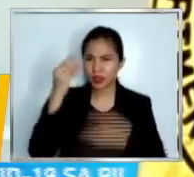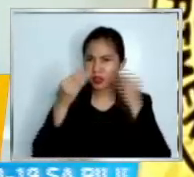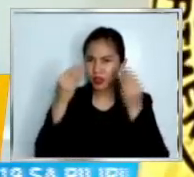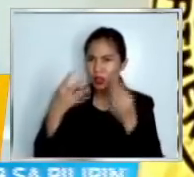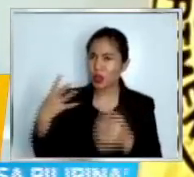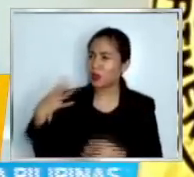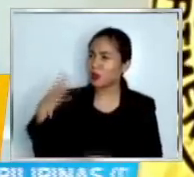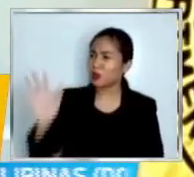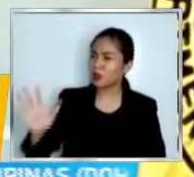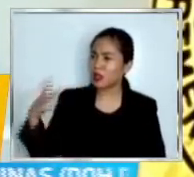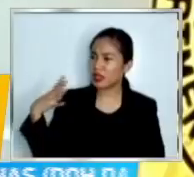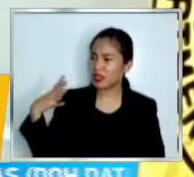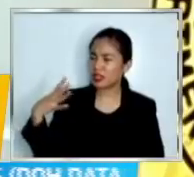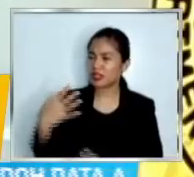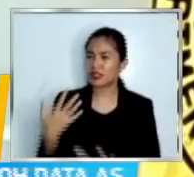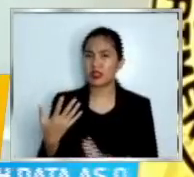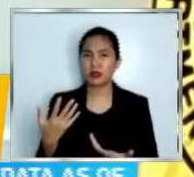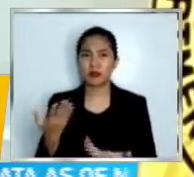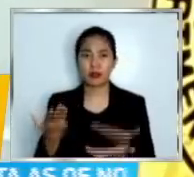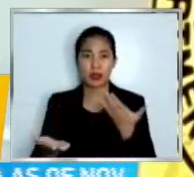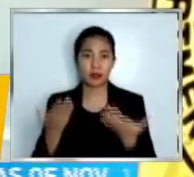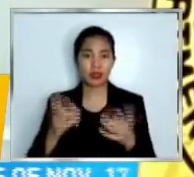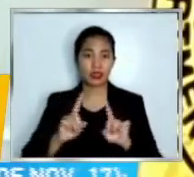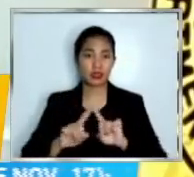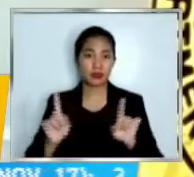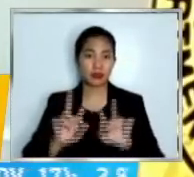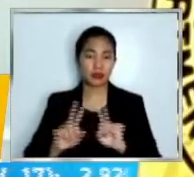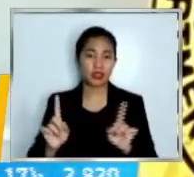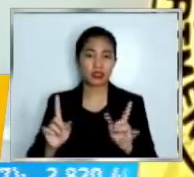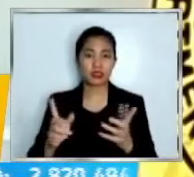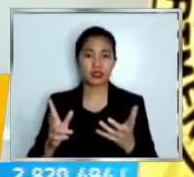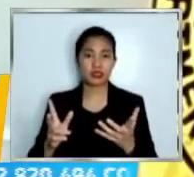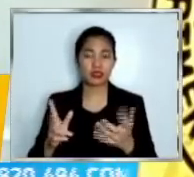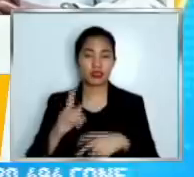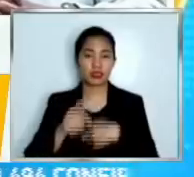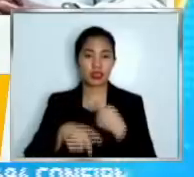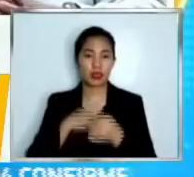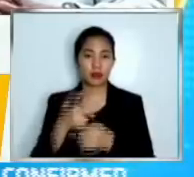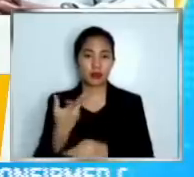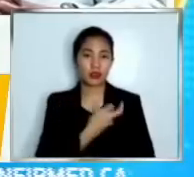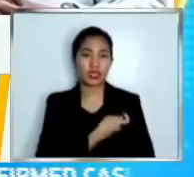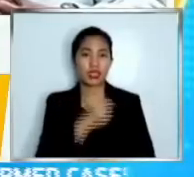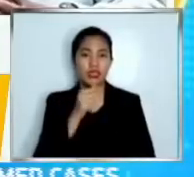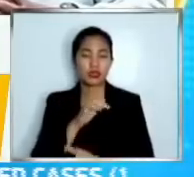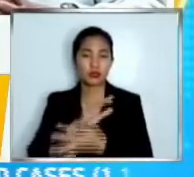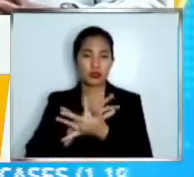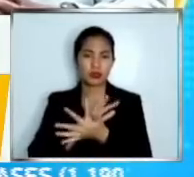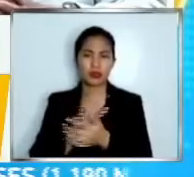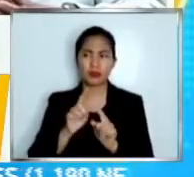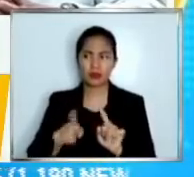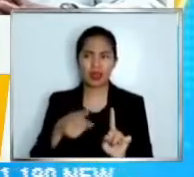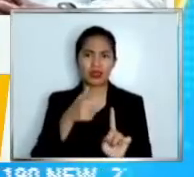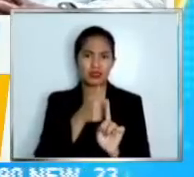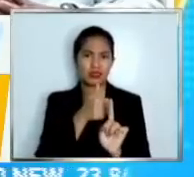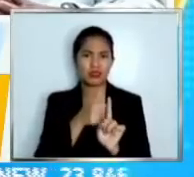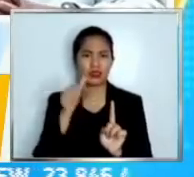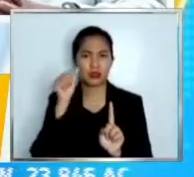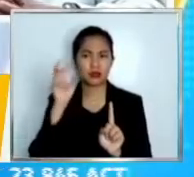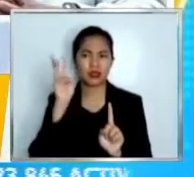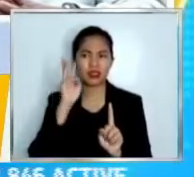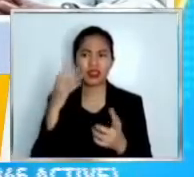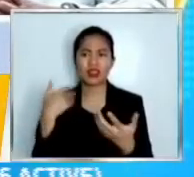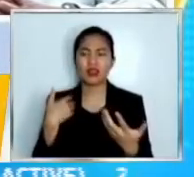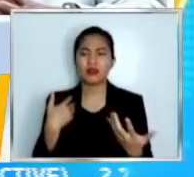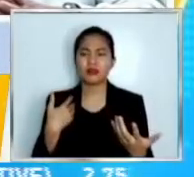unless ibang klaseng bauna hindi pang COVID yung nabigyan sa kanya. Alam naman niya na COVID-boxing is a booster dose, eh?